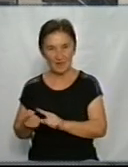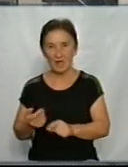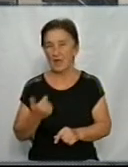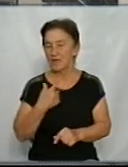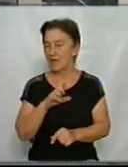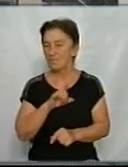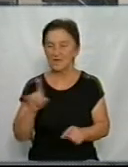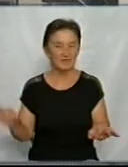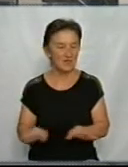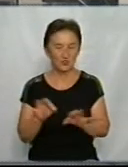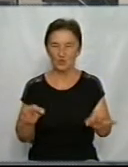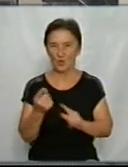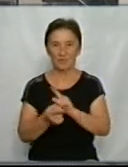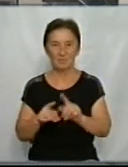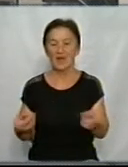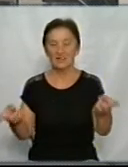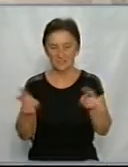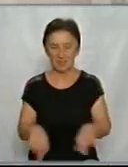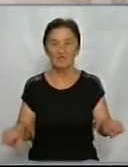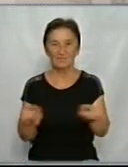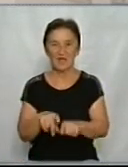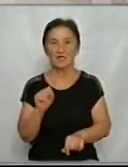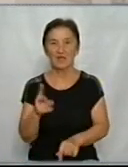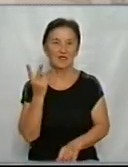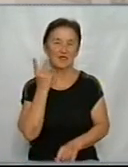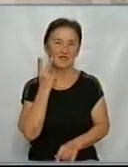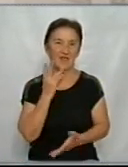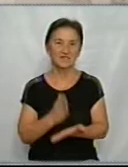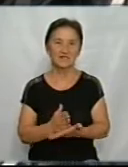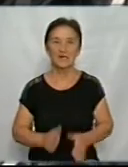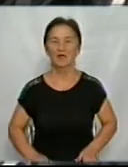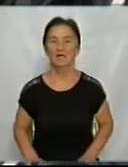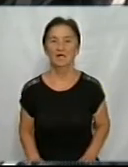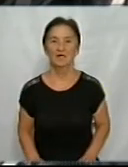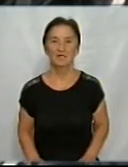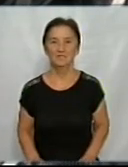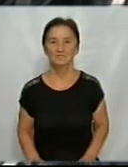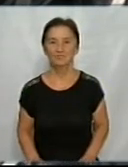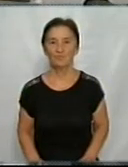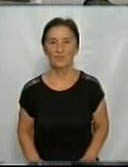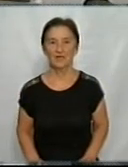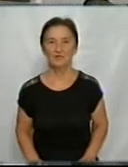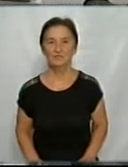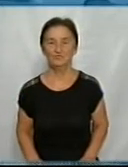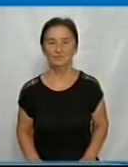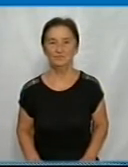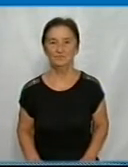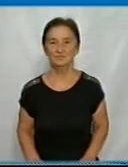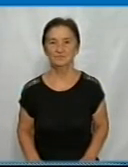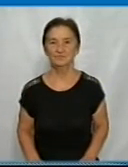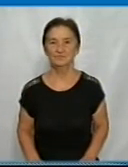нічого не міняв, я б залишив так, як воно і є. Антоніна Крейтор, Анатолій Басистий. Новини на Суспільному. Кропивницький.